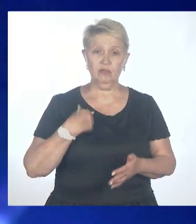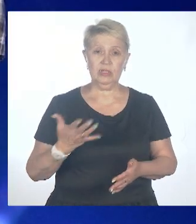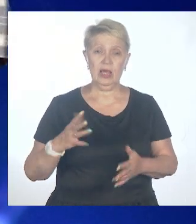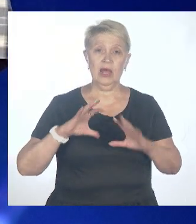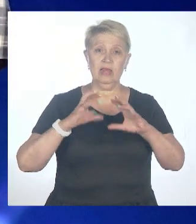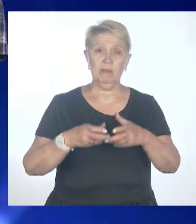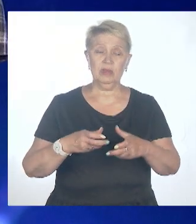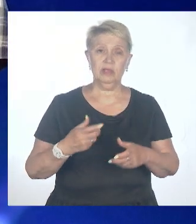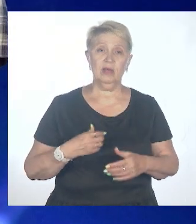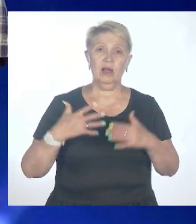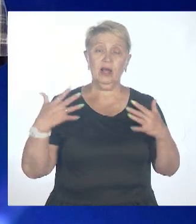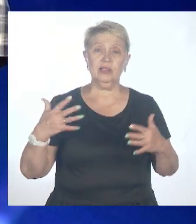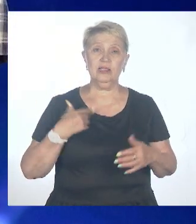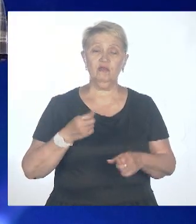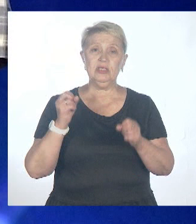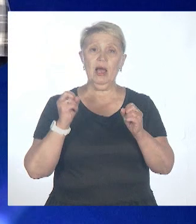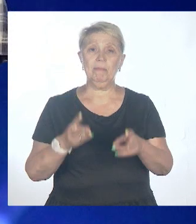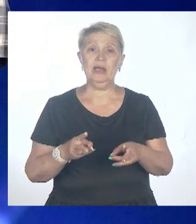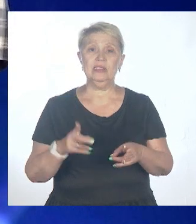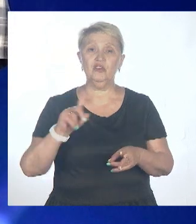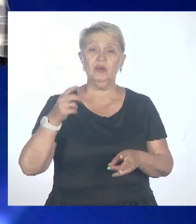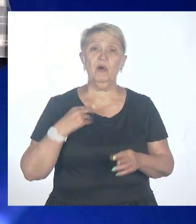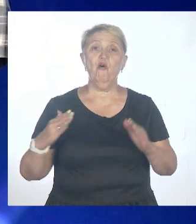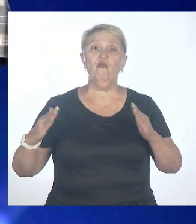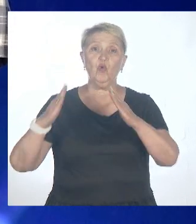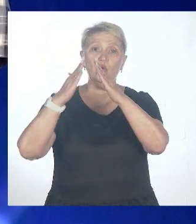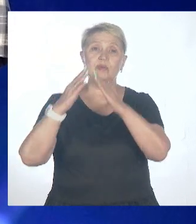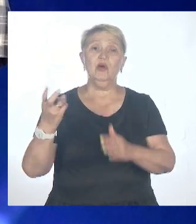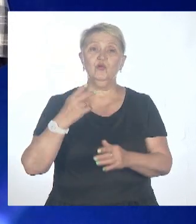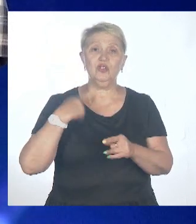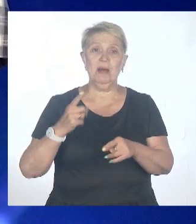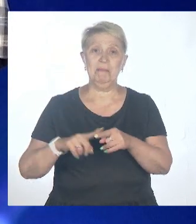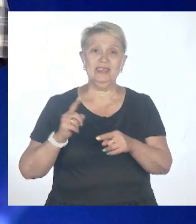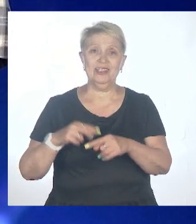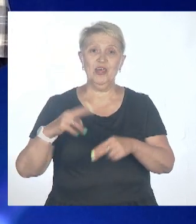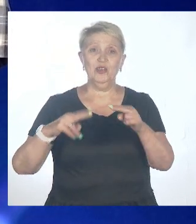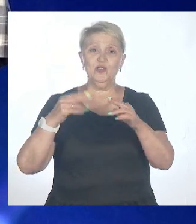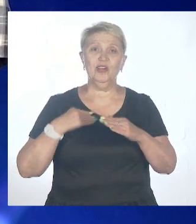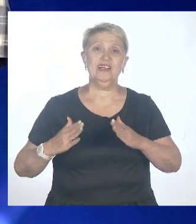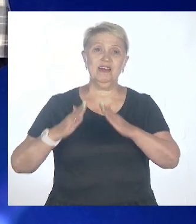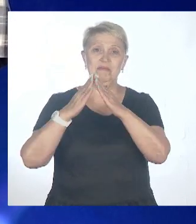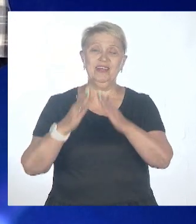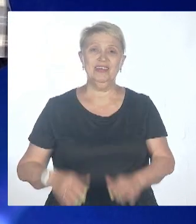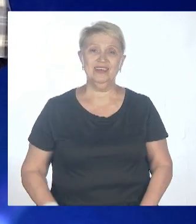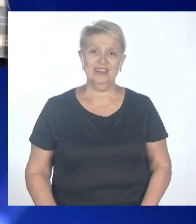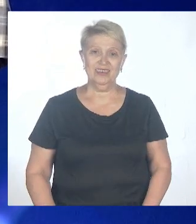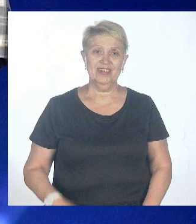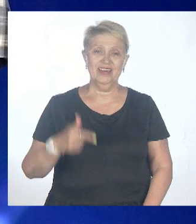опаснее, чем в космосе. Надо быстрее строить корабли. Билл Гейтс.